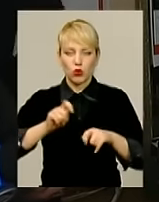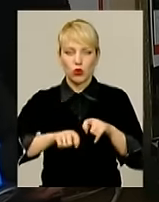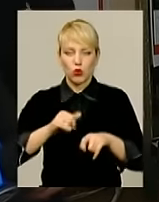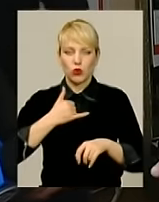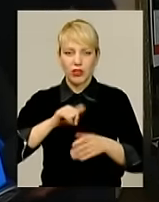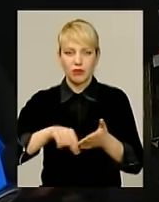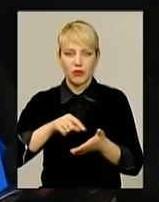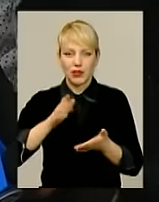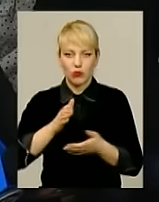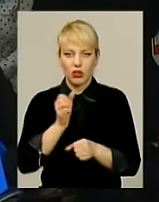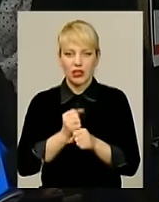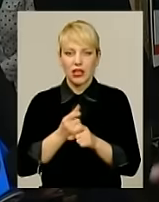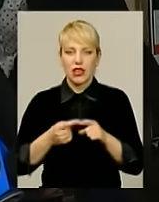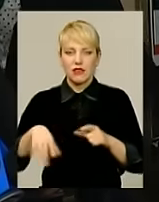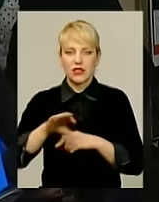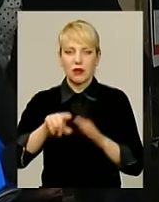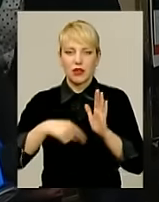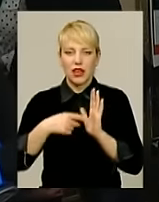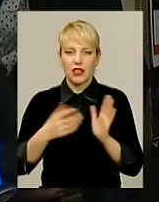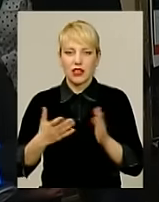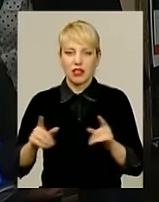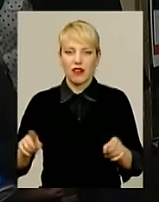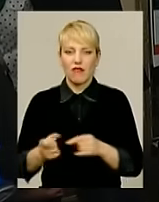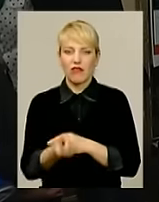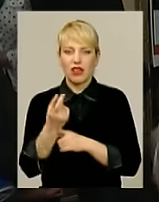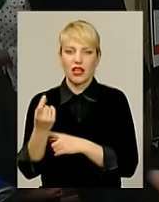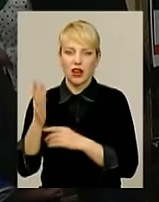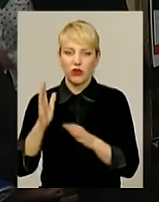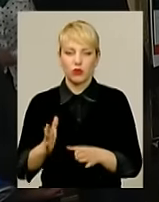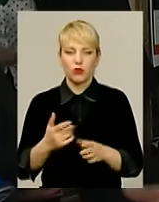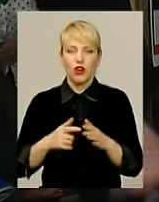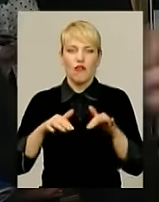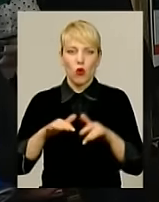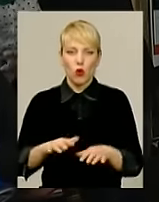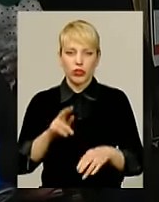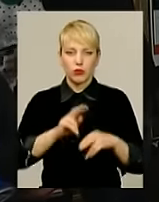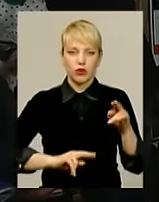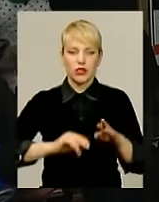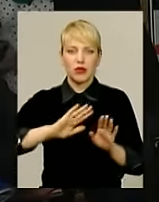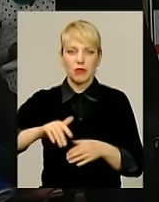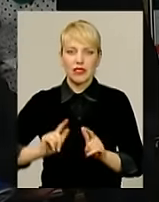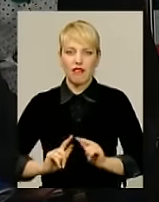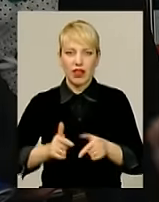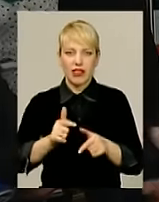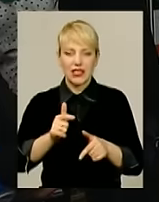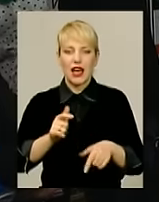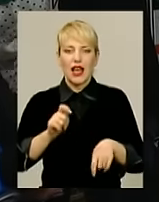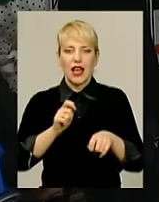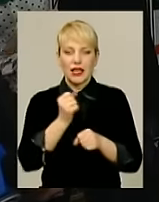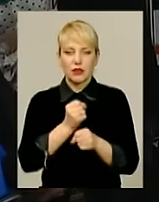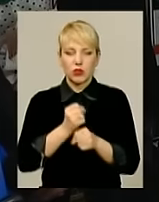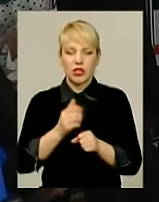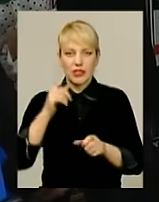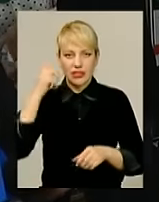діяти, і всі ці питання, які виникають, будемо казати, в ході будівництва, після введення в експлуатацію, ми вже знаємо про ці